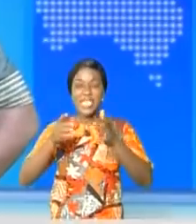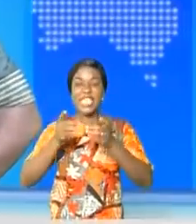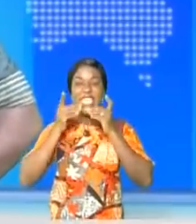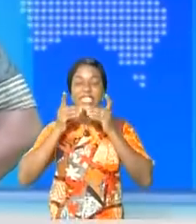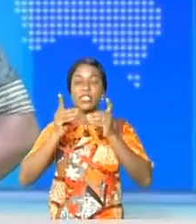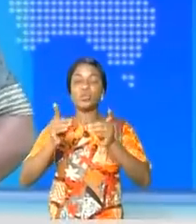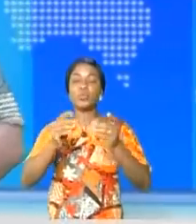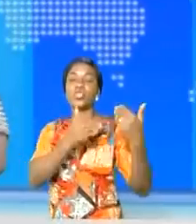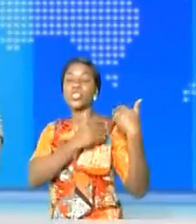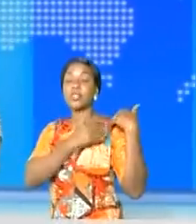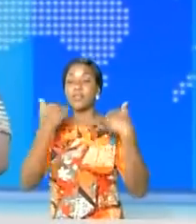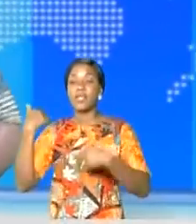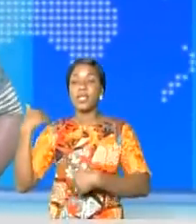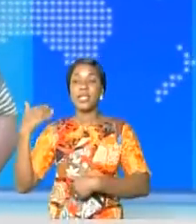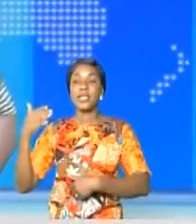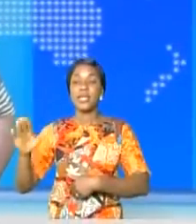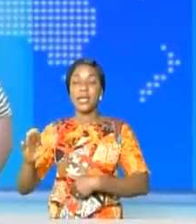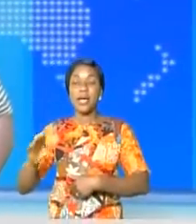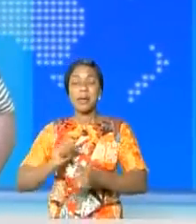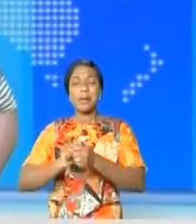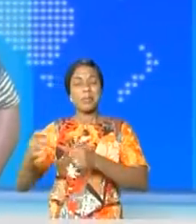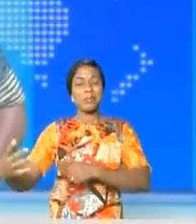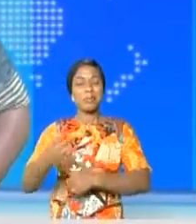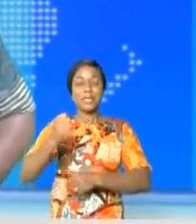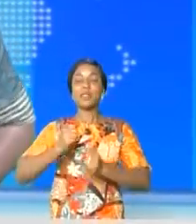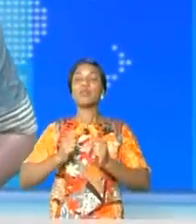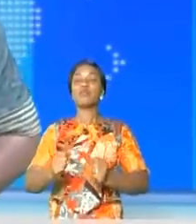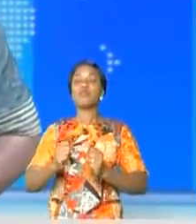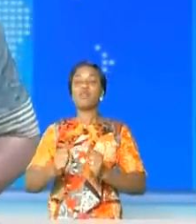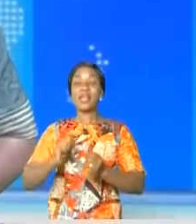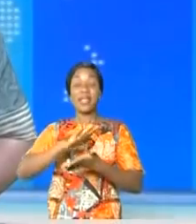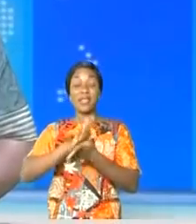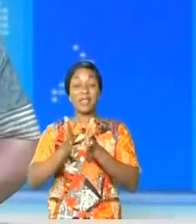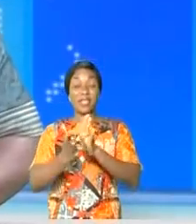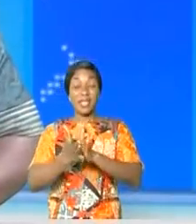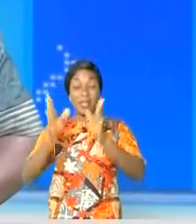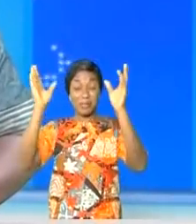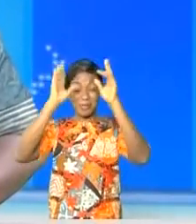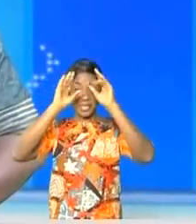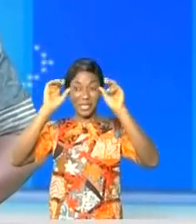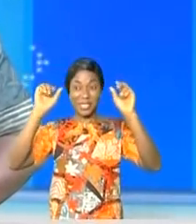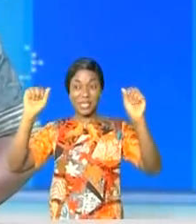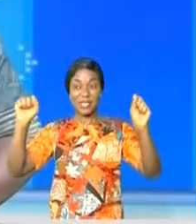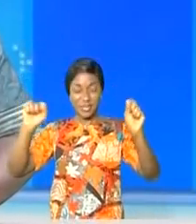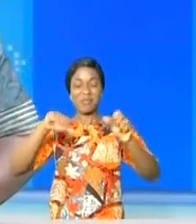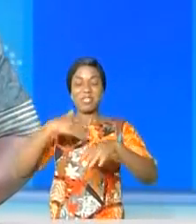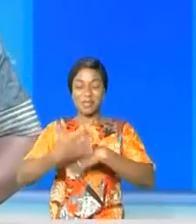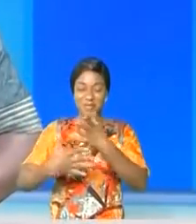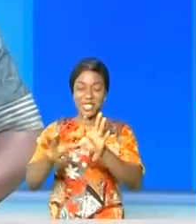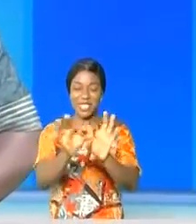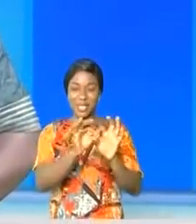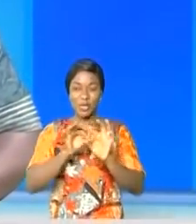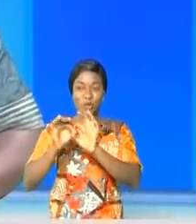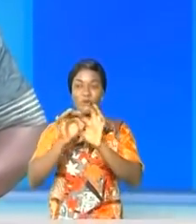sur sa prise de pouvoir pour la présidence en exercice de l'Union